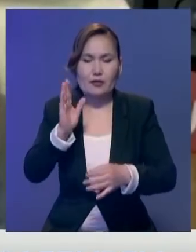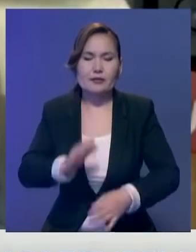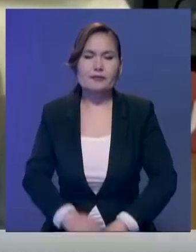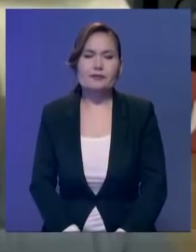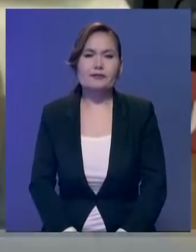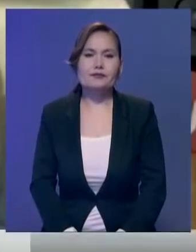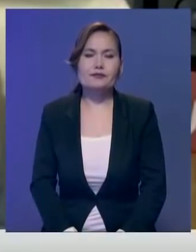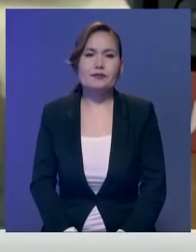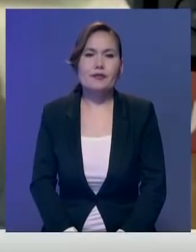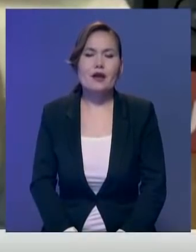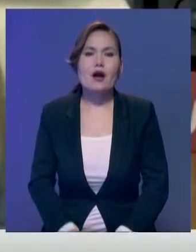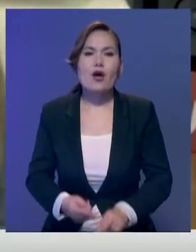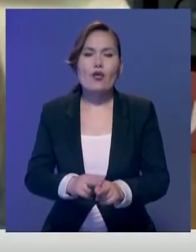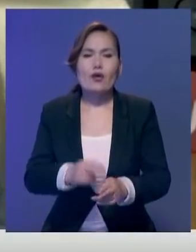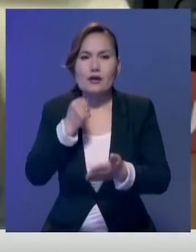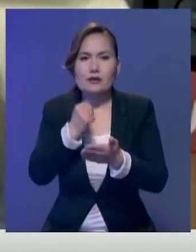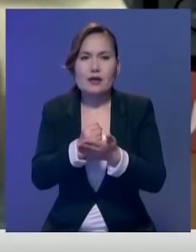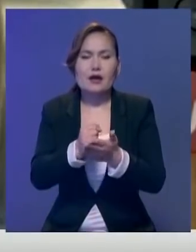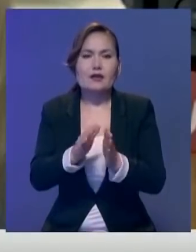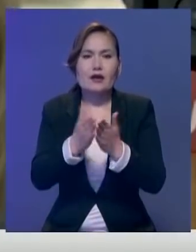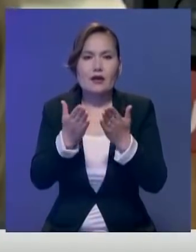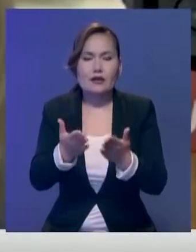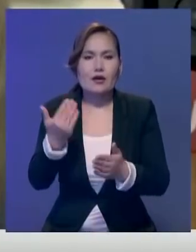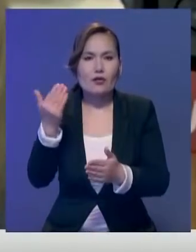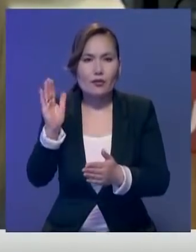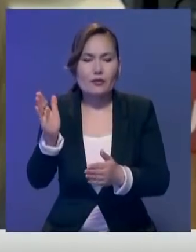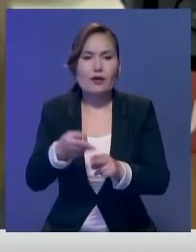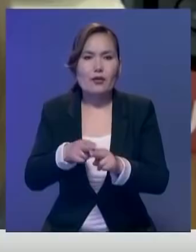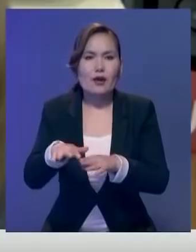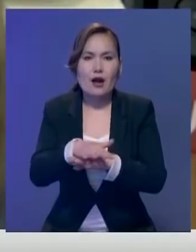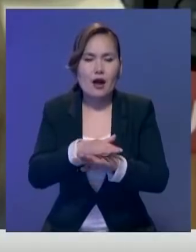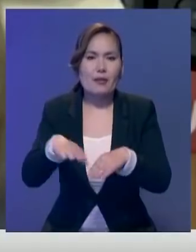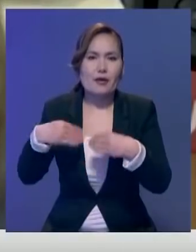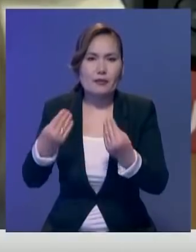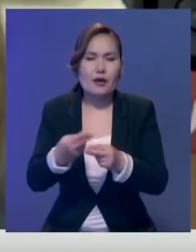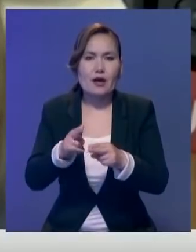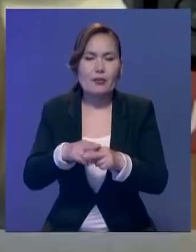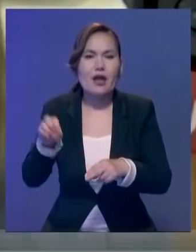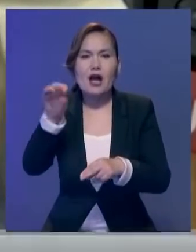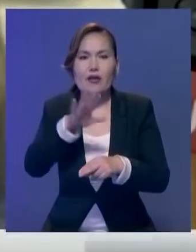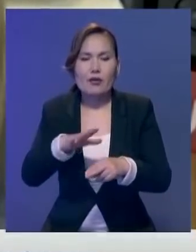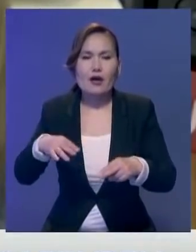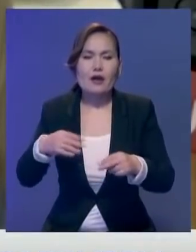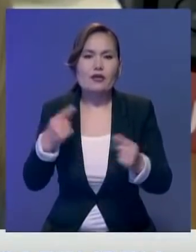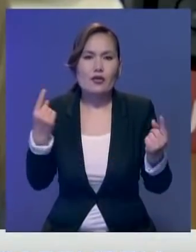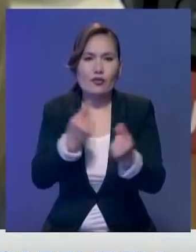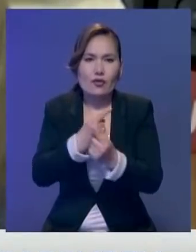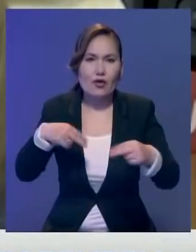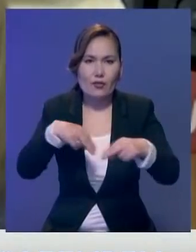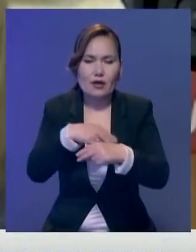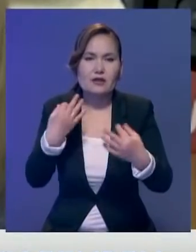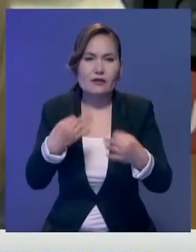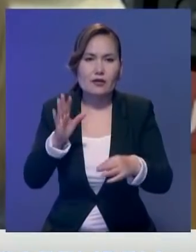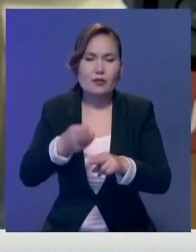Цифрлық жасылы куәліктерді еңгізу еуродақ аймағында емінеркін жүріп тұруға қатсы тұсыныз. Кәрі ғұрлыққа үшінші елдерден